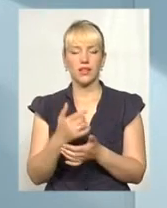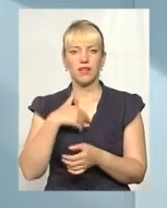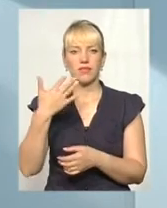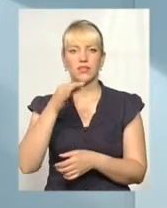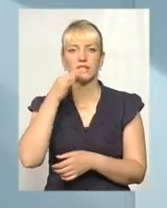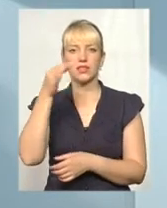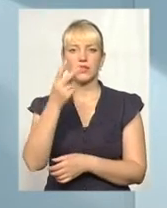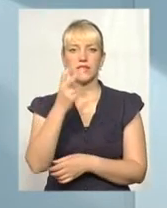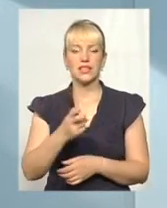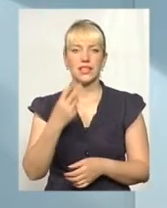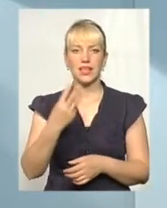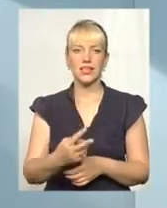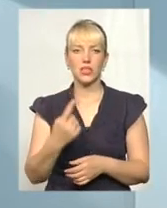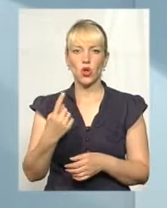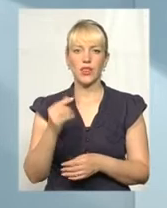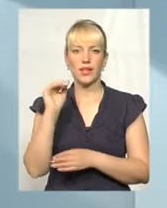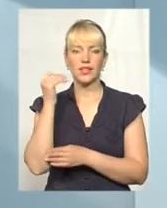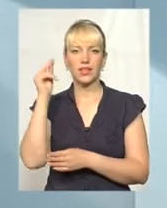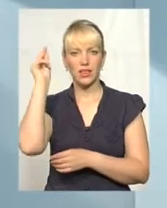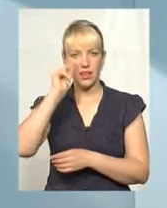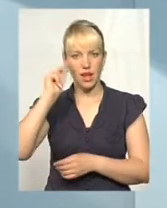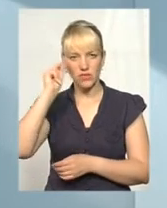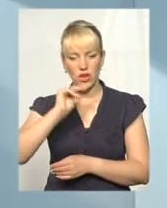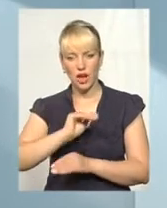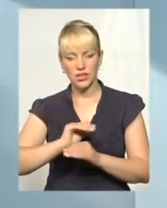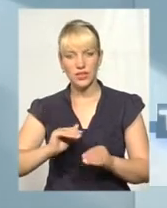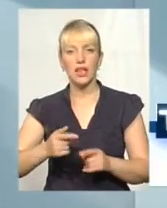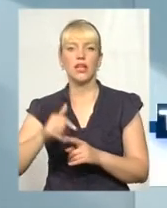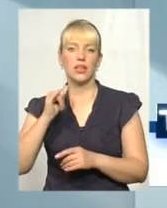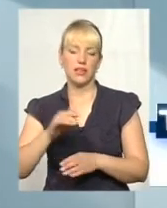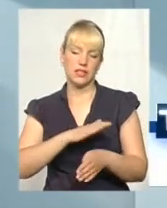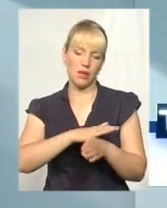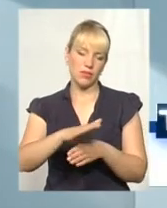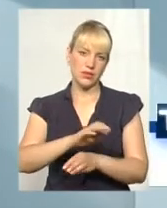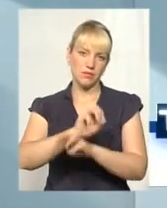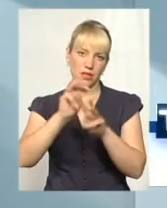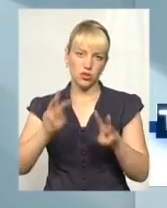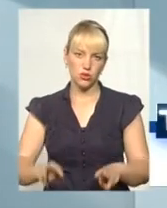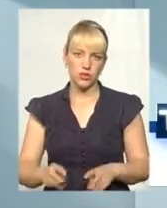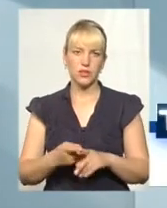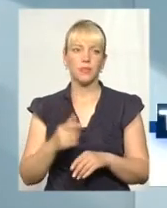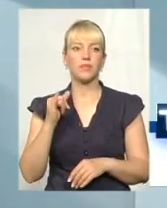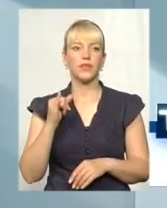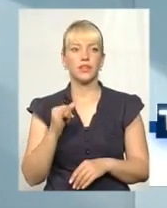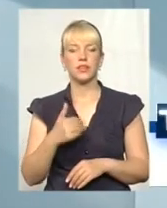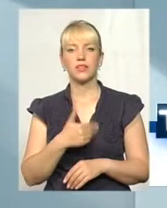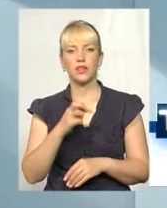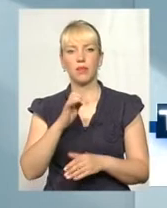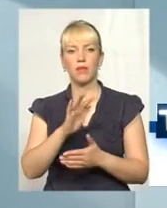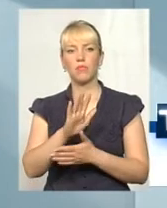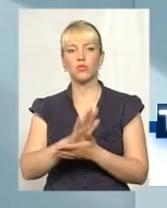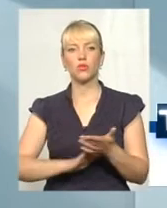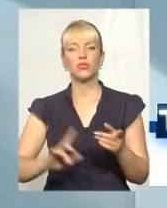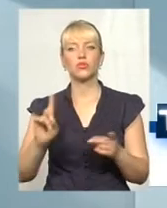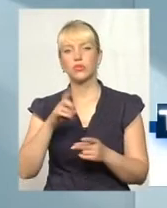231 дитина навчається, вона повністю забезпечується і реалізується. Хотіла би продовжити те, що